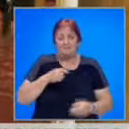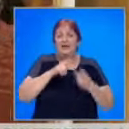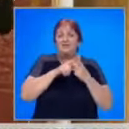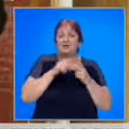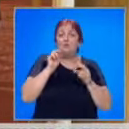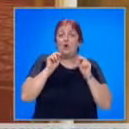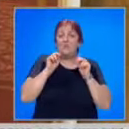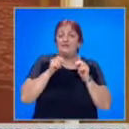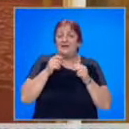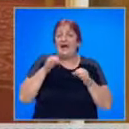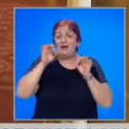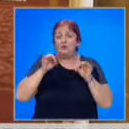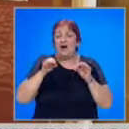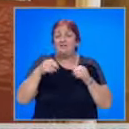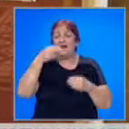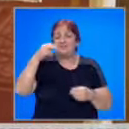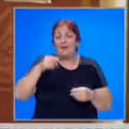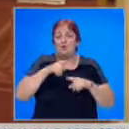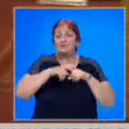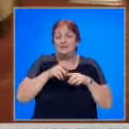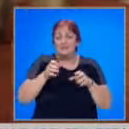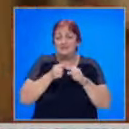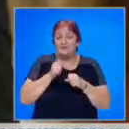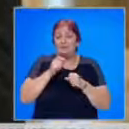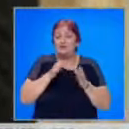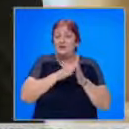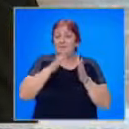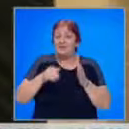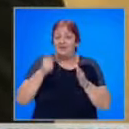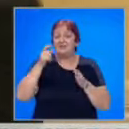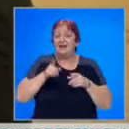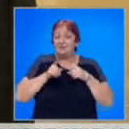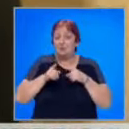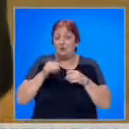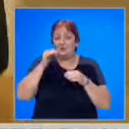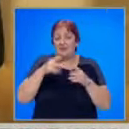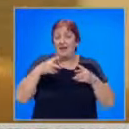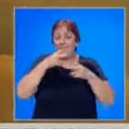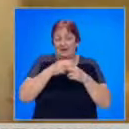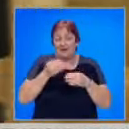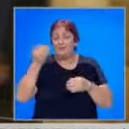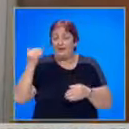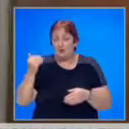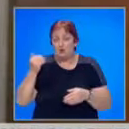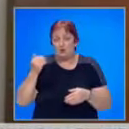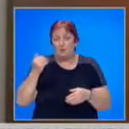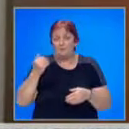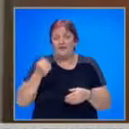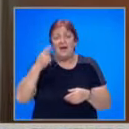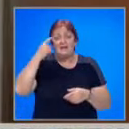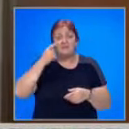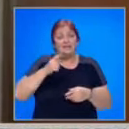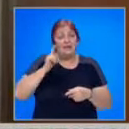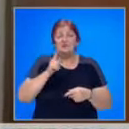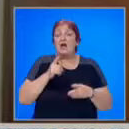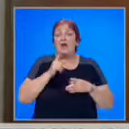Иванов коментира и актуалната тема от съдебната власт. Може ли мандатът на главния прокурор да бъде прекратен предсрочно? Смятам,